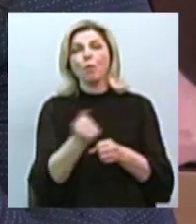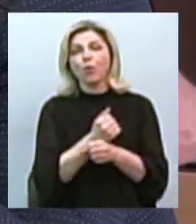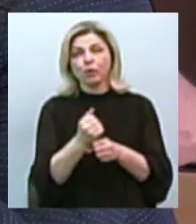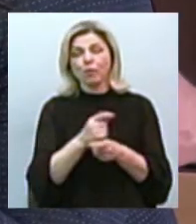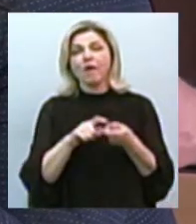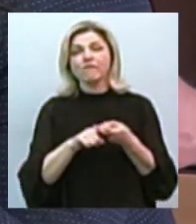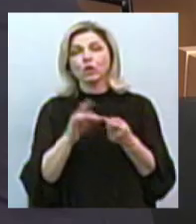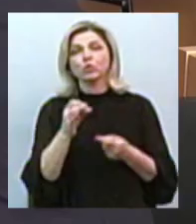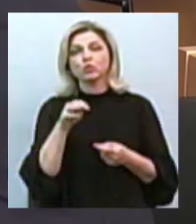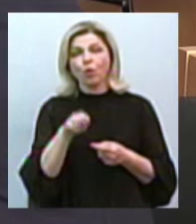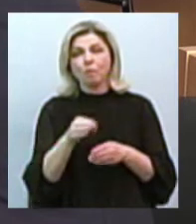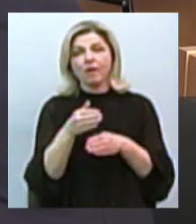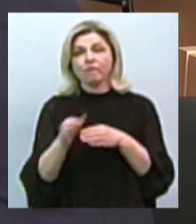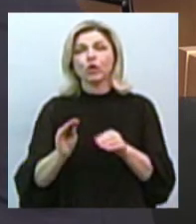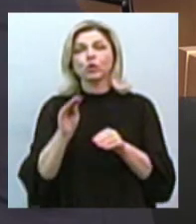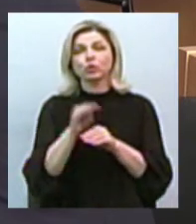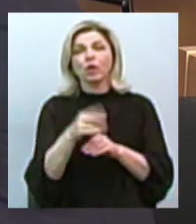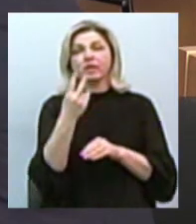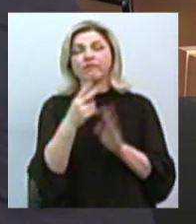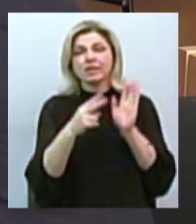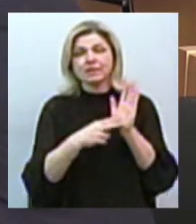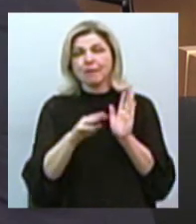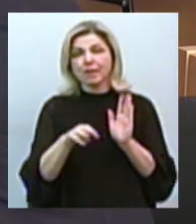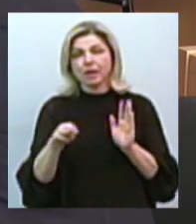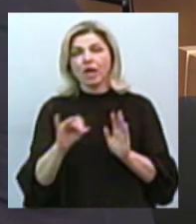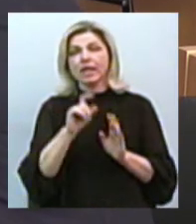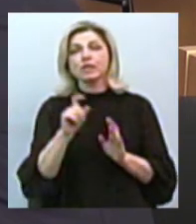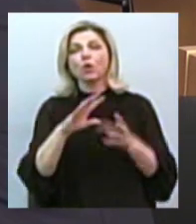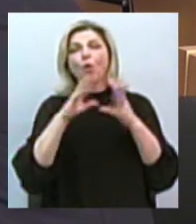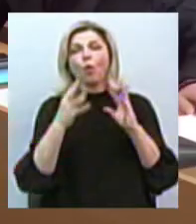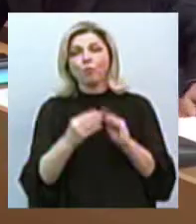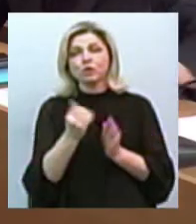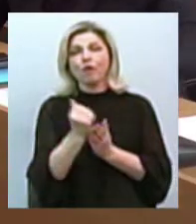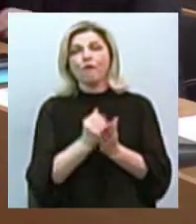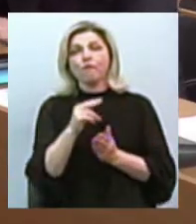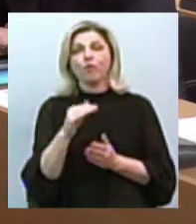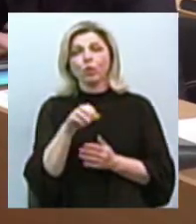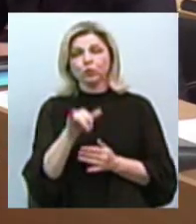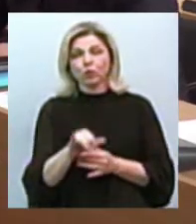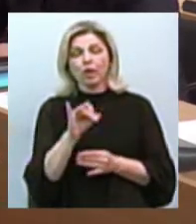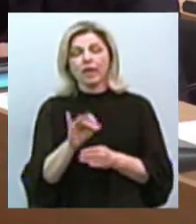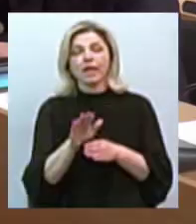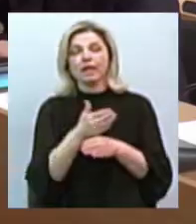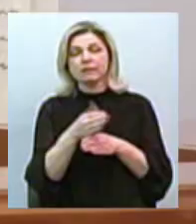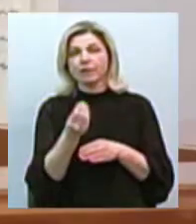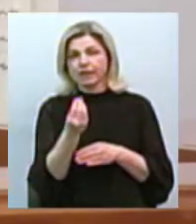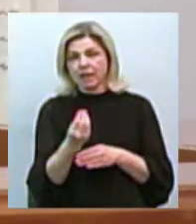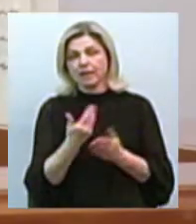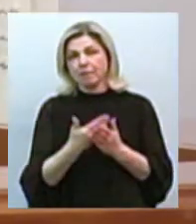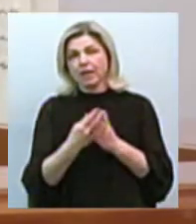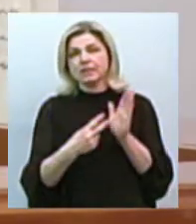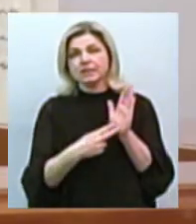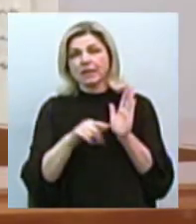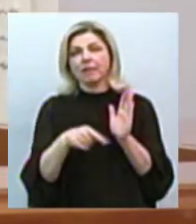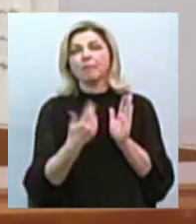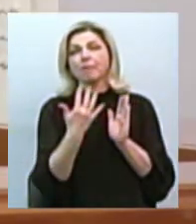вірусом виділити додатково 27 мільйонів із загального фонду та розподілити гроші медичної субвенції. А це понад 7,5